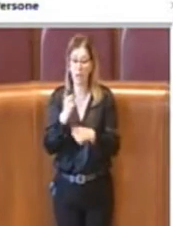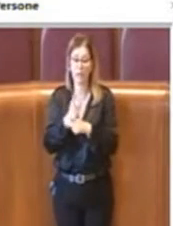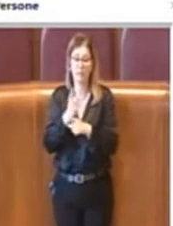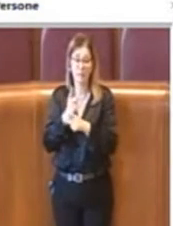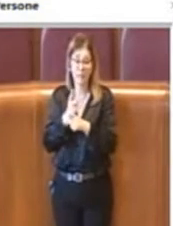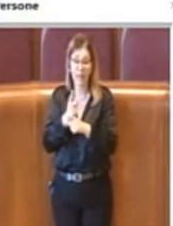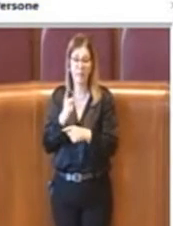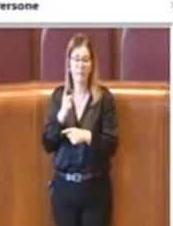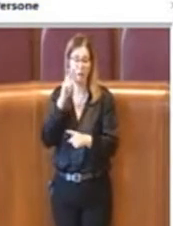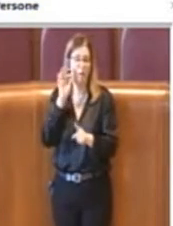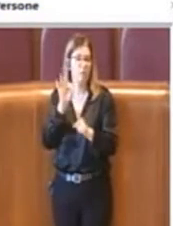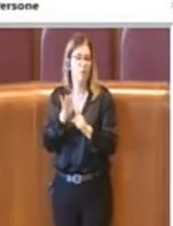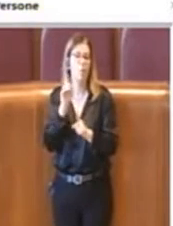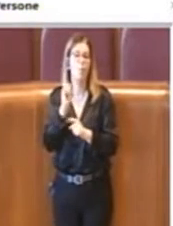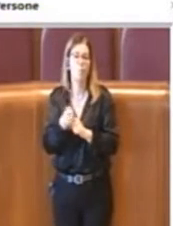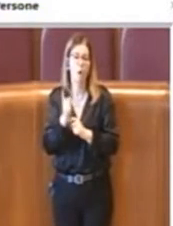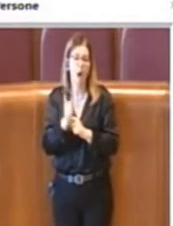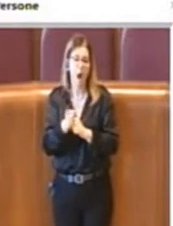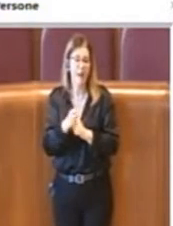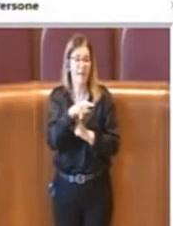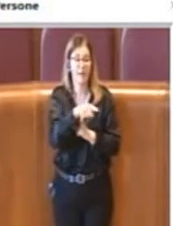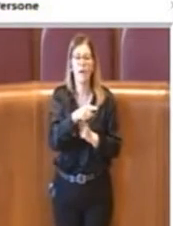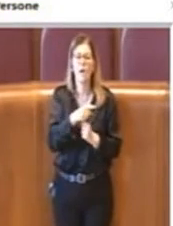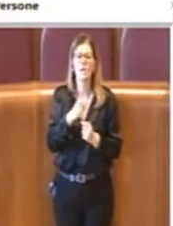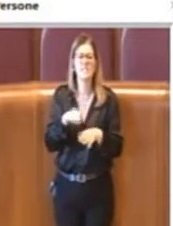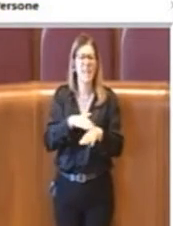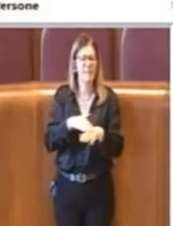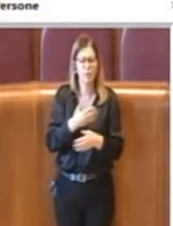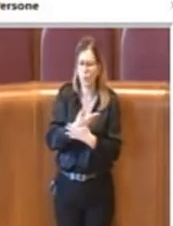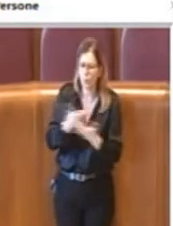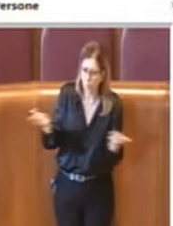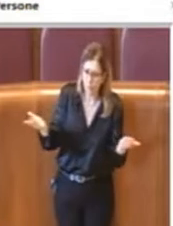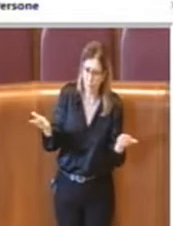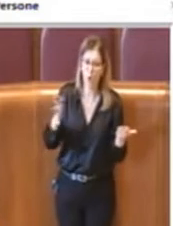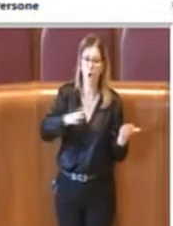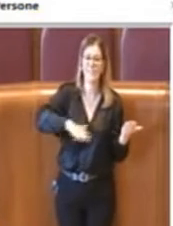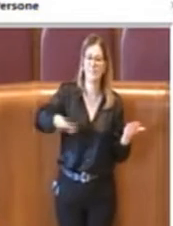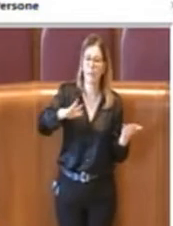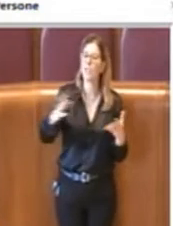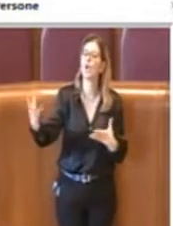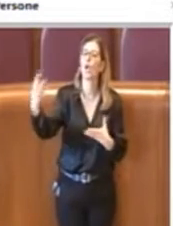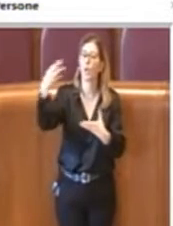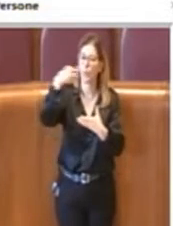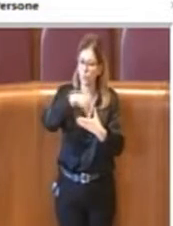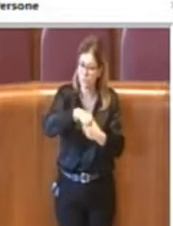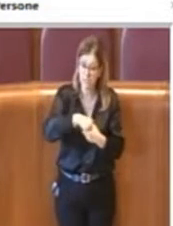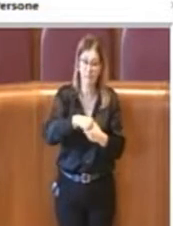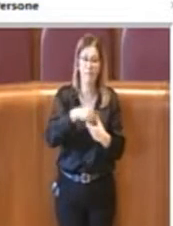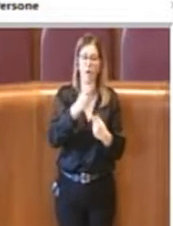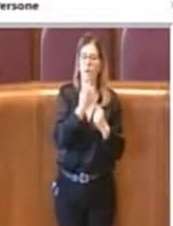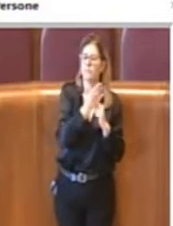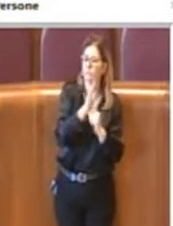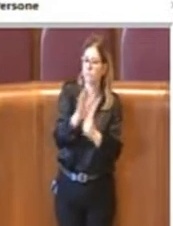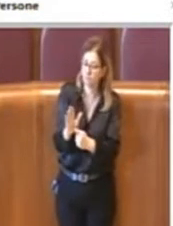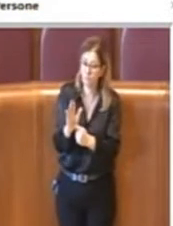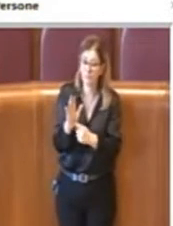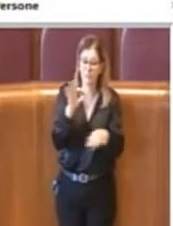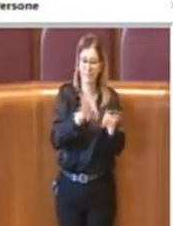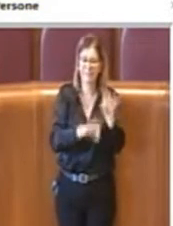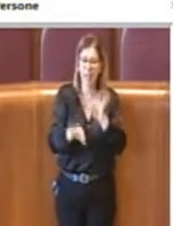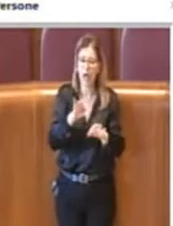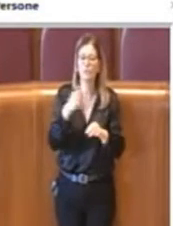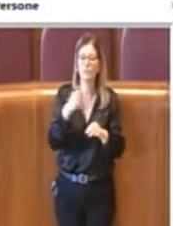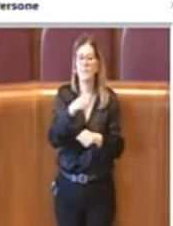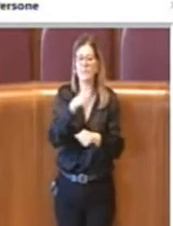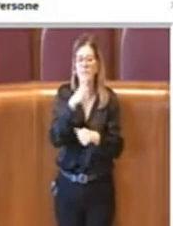essere sempre più servizio pubblico, spazio inclusivo, dimostrando di essere teatri al servizio di una comunità